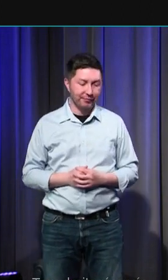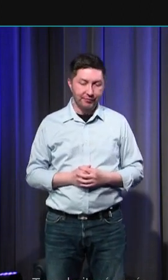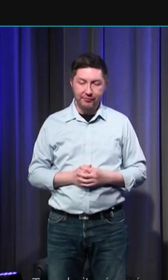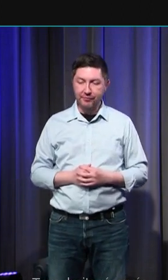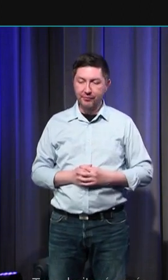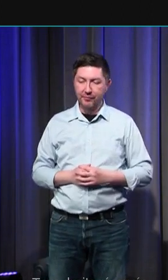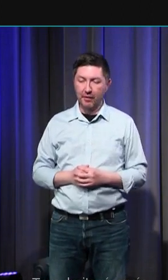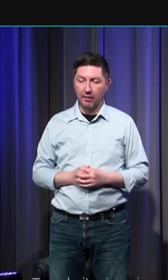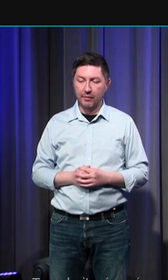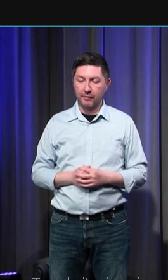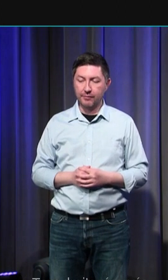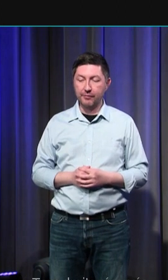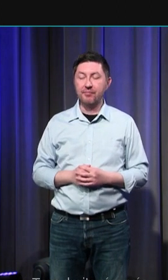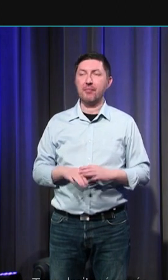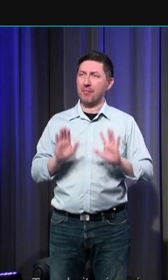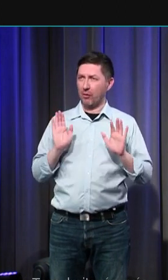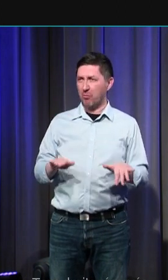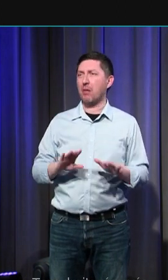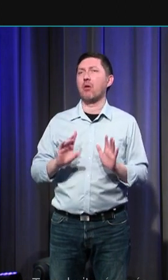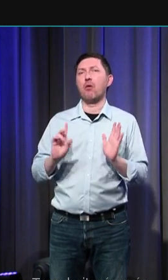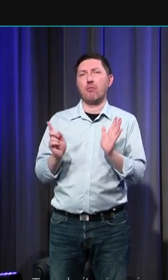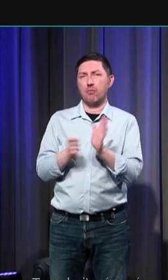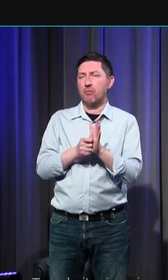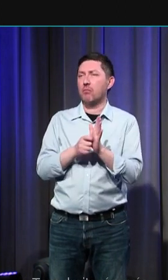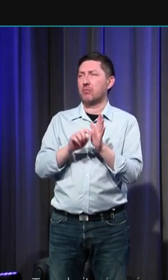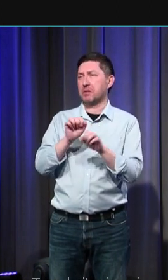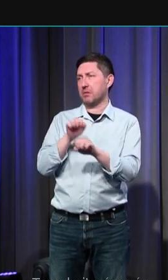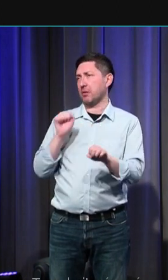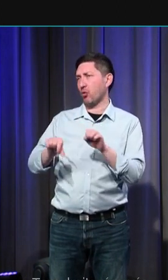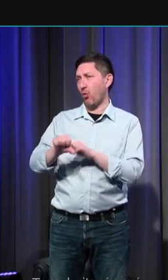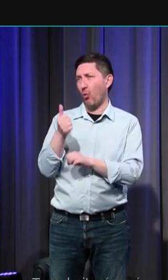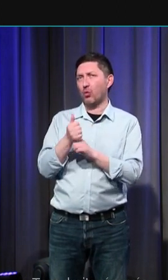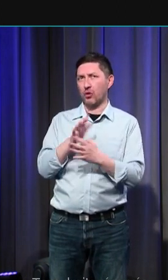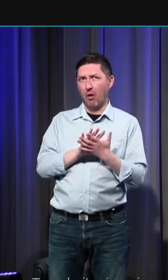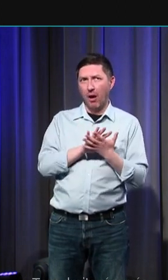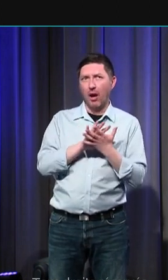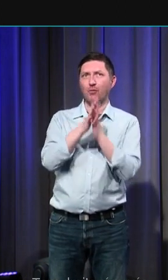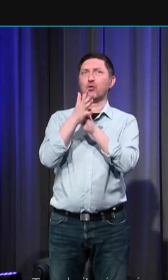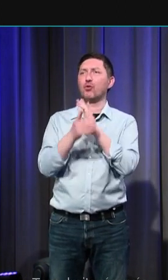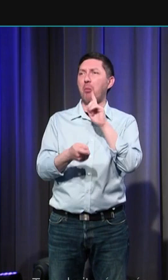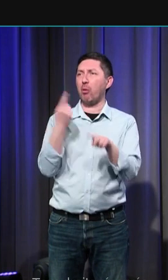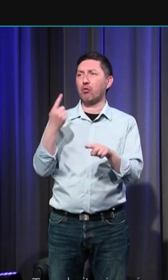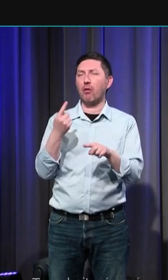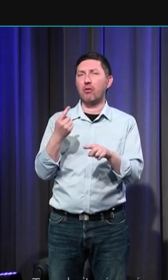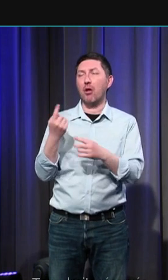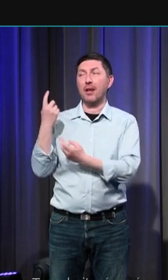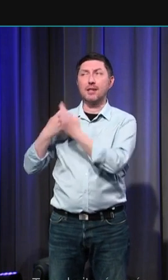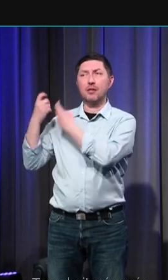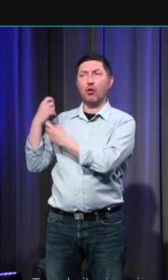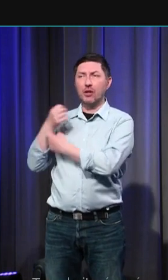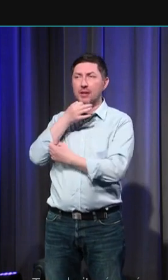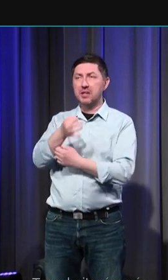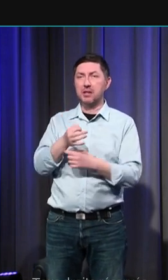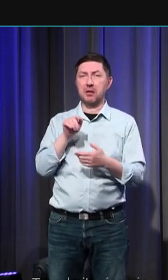un véritable tournant affectif est pris dans le courant du XIe siècle sous l'effet de ce que les historiens appellent le